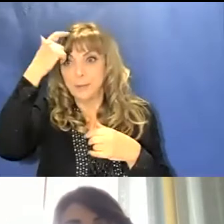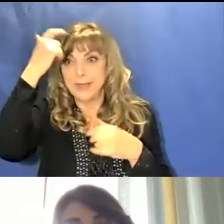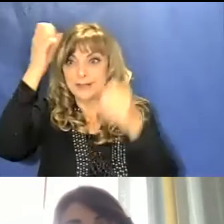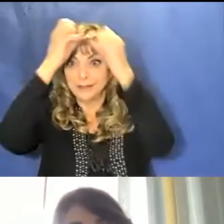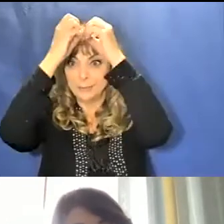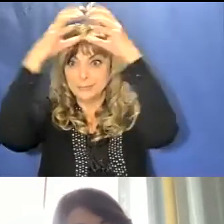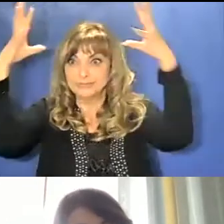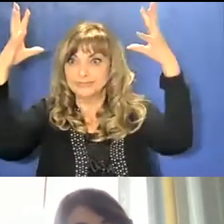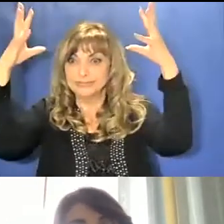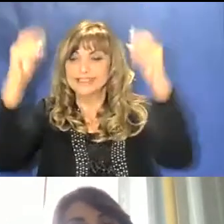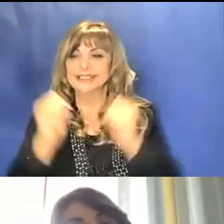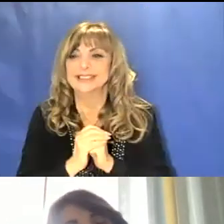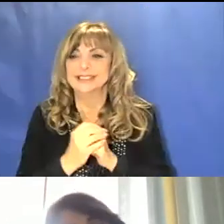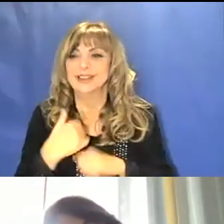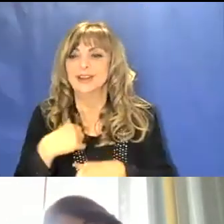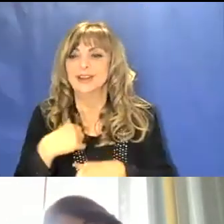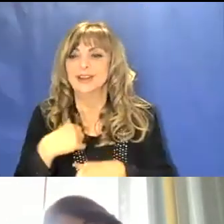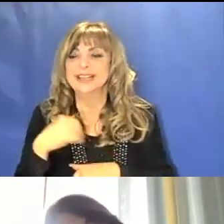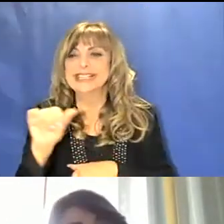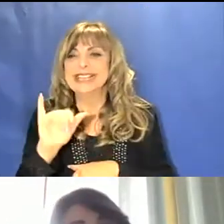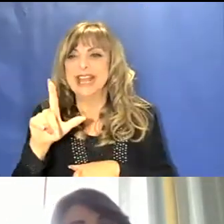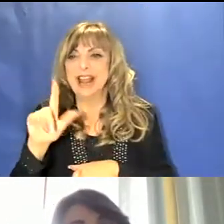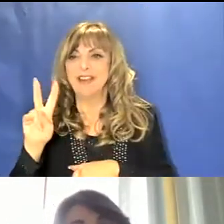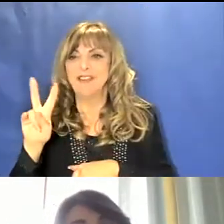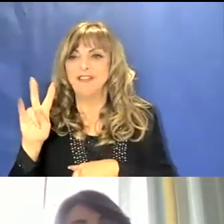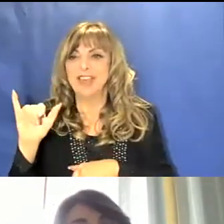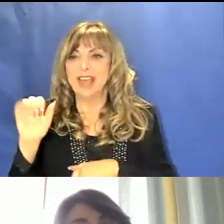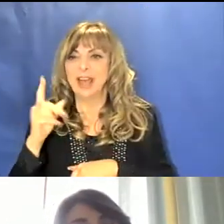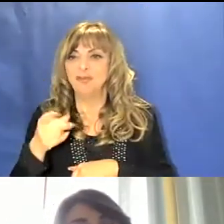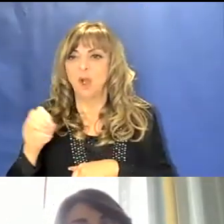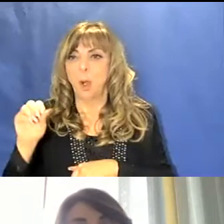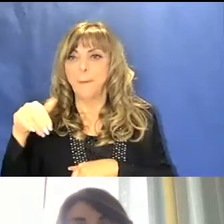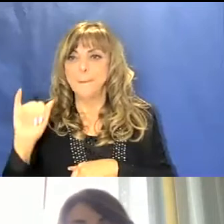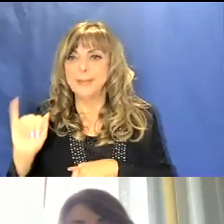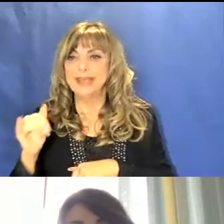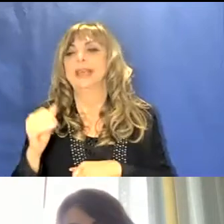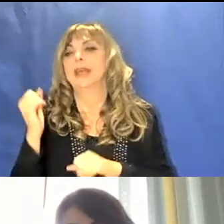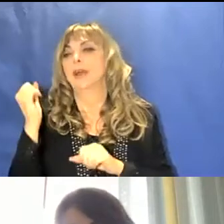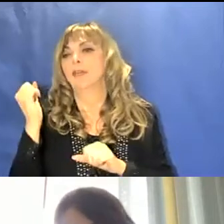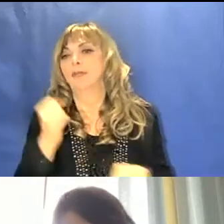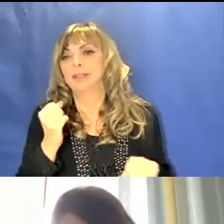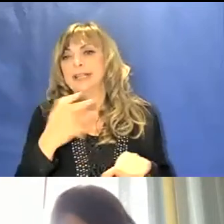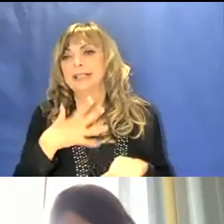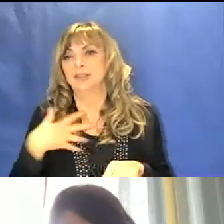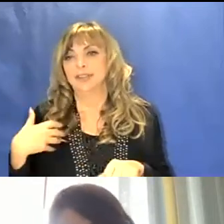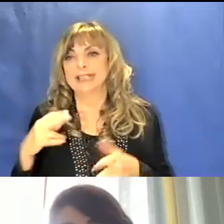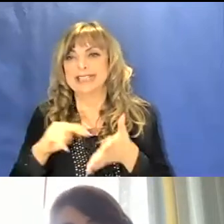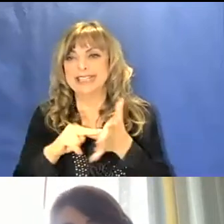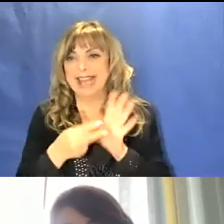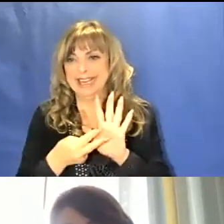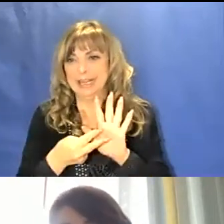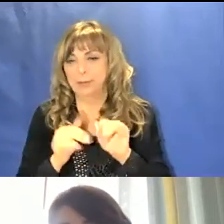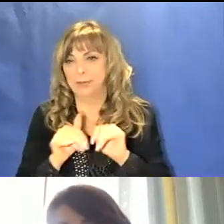Io sono Silvia Giami e questa buonasera rappresento la Fondazione Scienza e Tecnica.